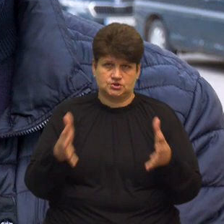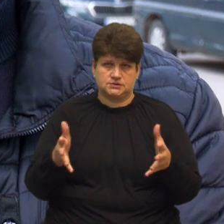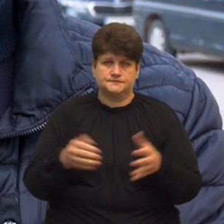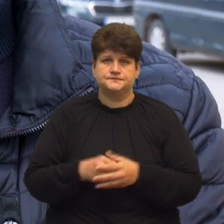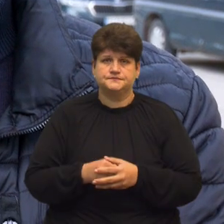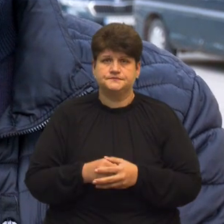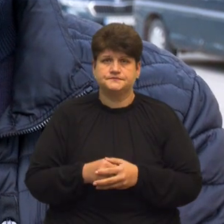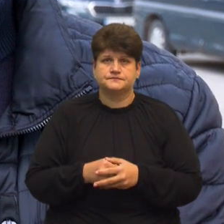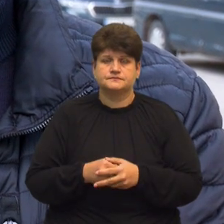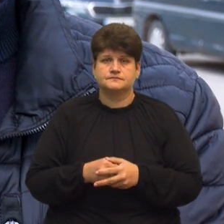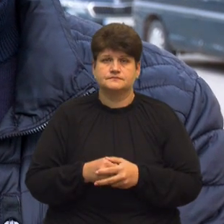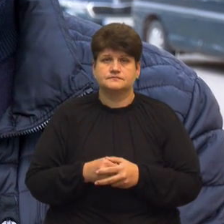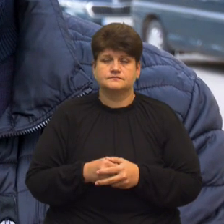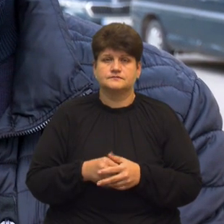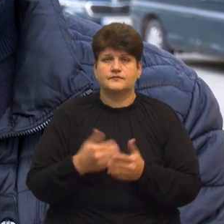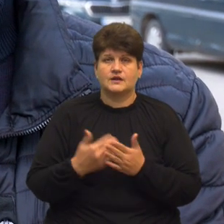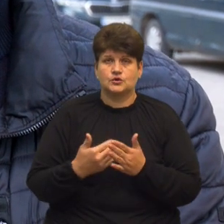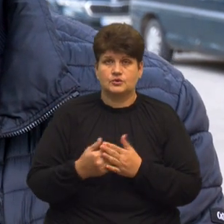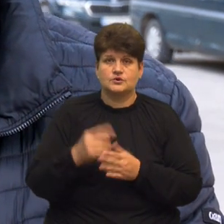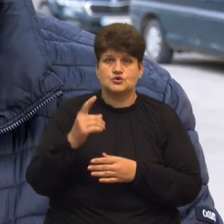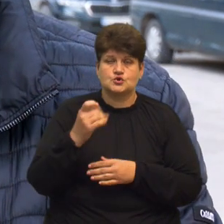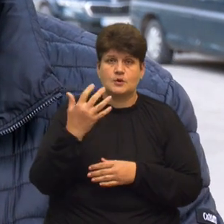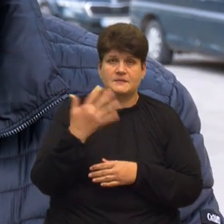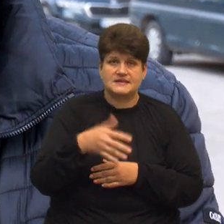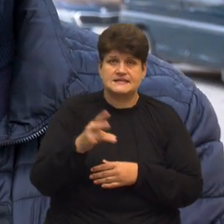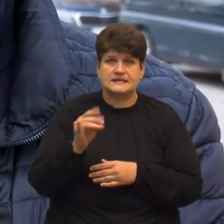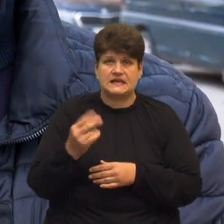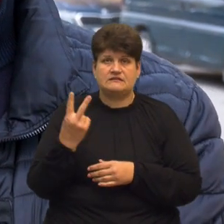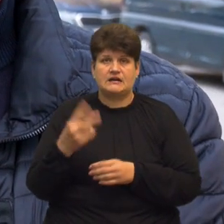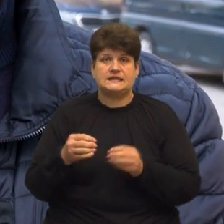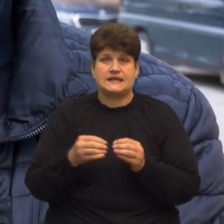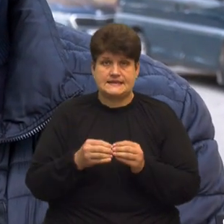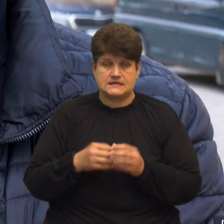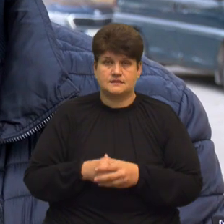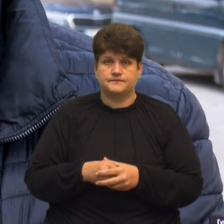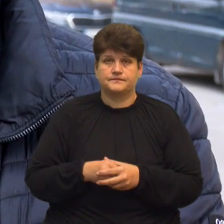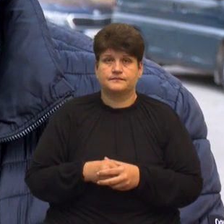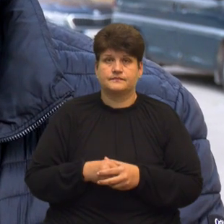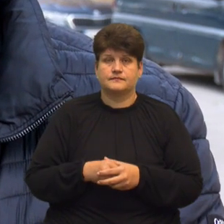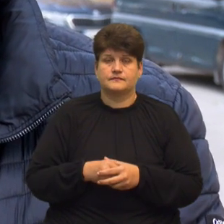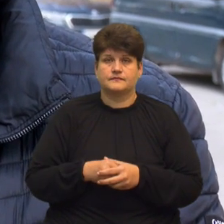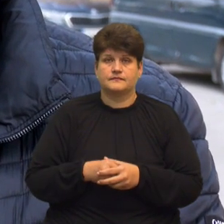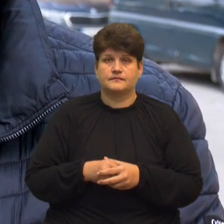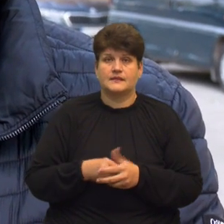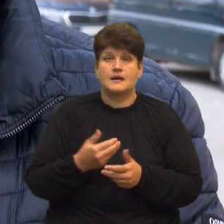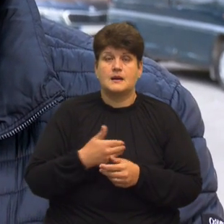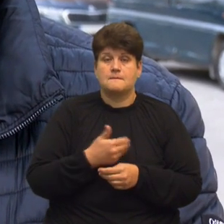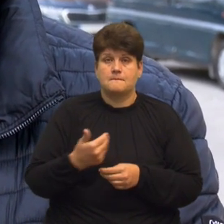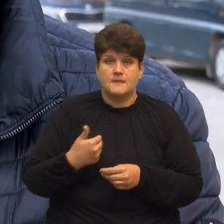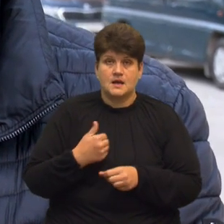тобто 150 на 2, 10 Ми робили